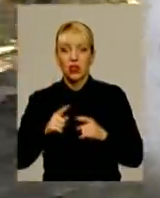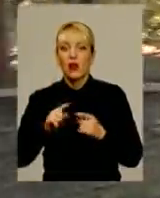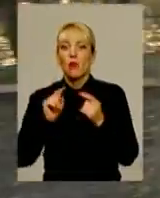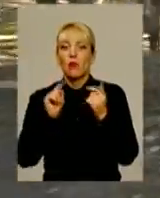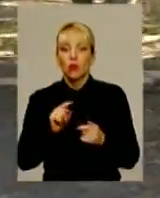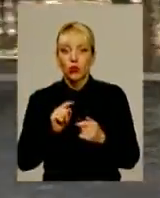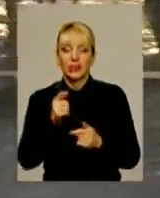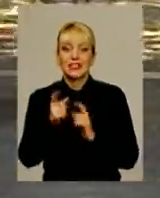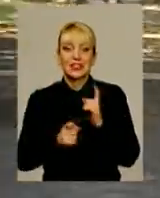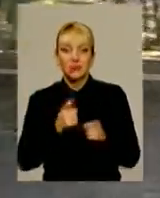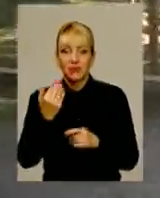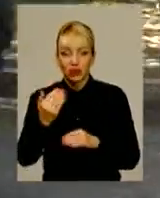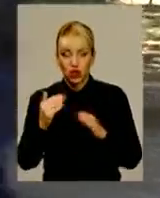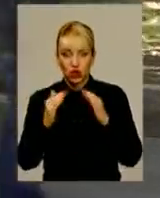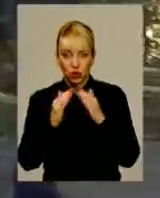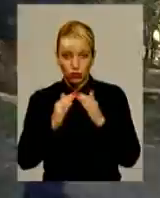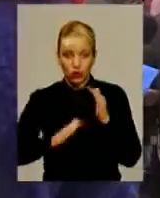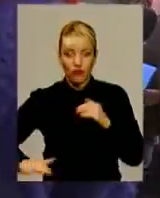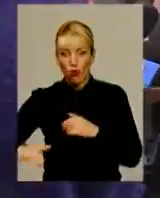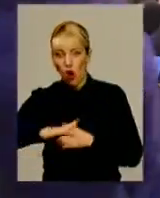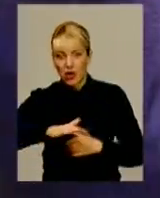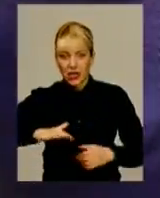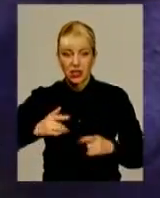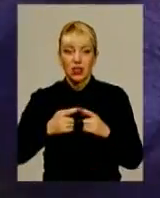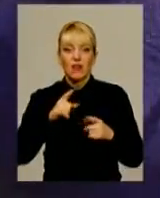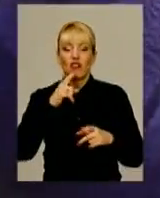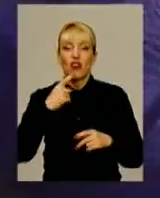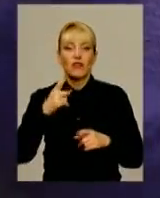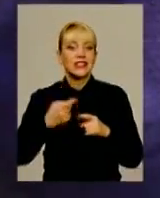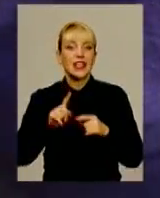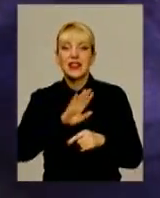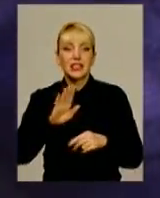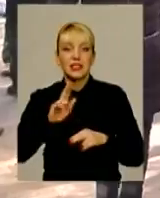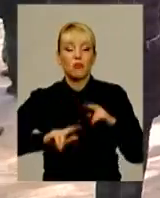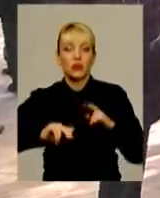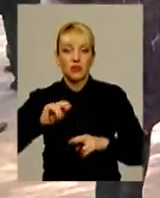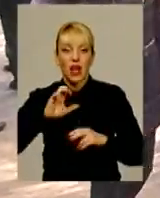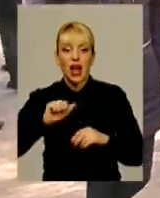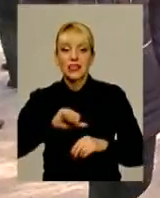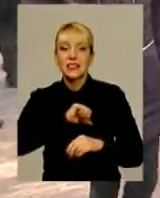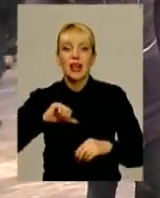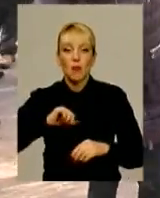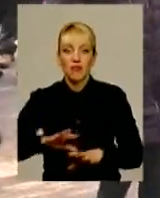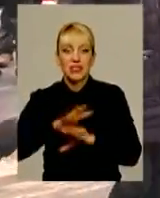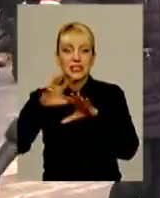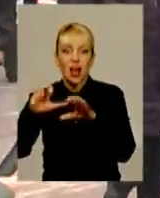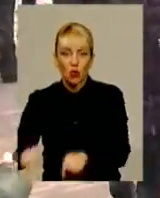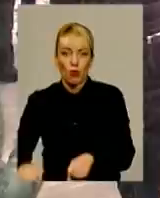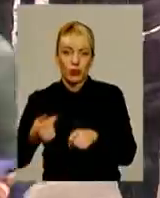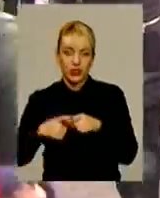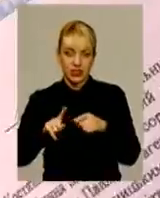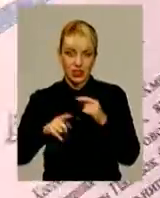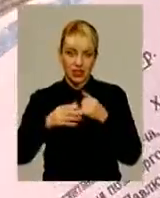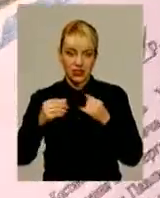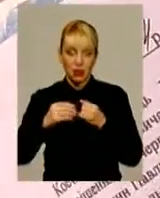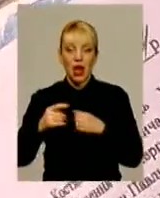їхньому дворі. Кажуть, це не будівництво, а самовільне захоплення ділянки. Та от представник забудовника і сам забудовник переконують, усі